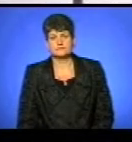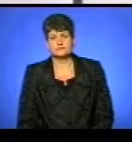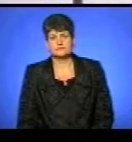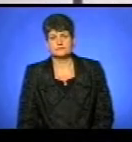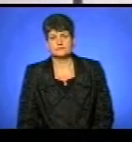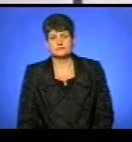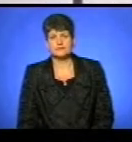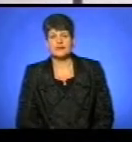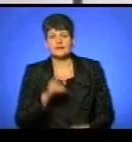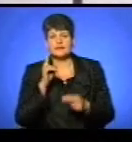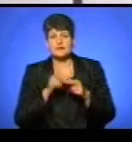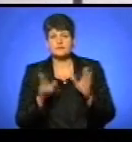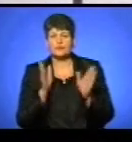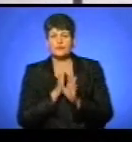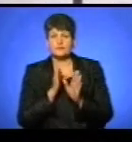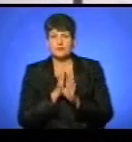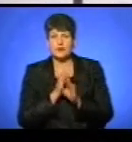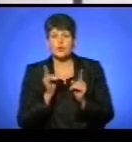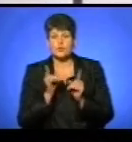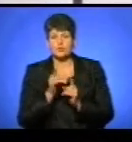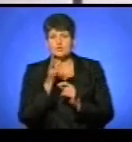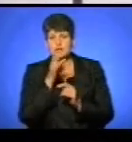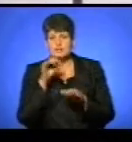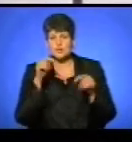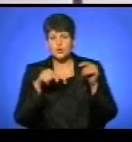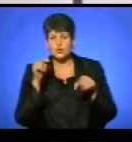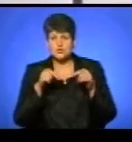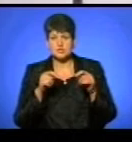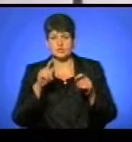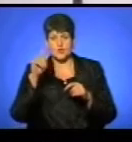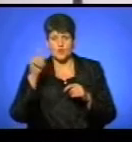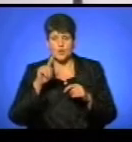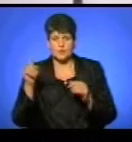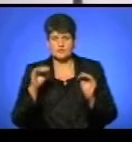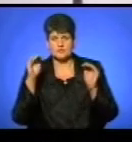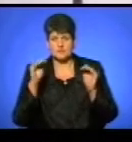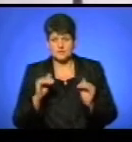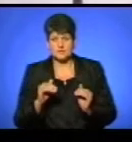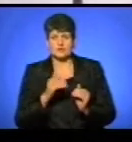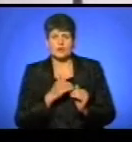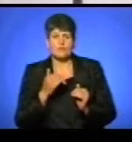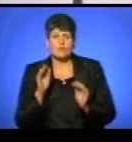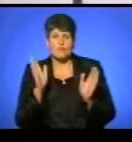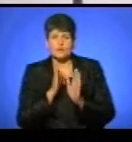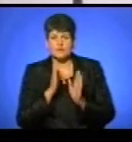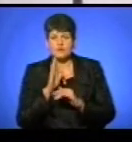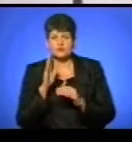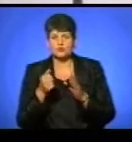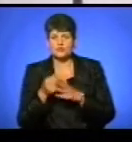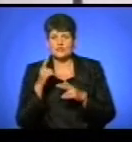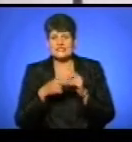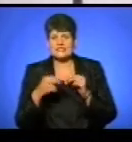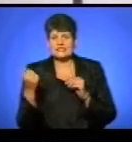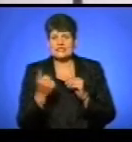І на завершення про погоду. Короткочасні дощі, грози та зниження температури повітря прогнозують синоптики на Тернопільщині до кінця